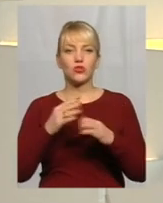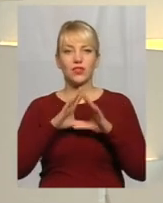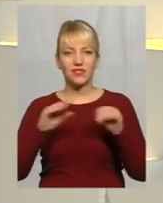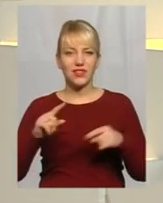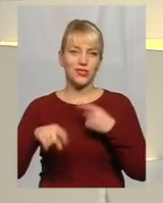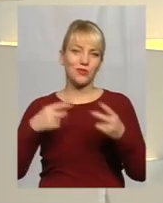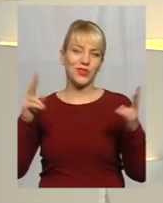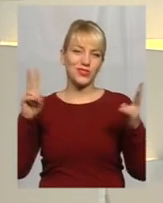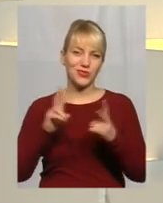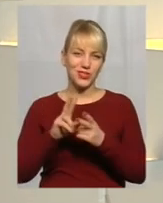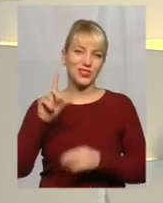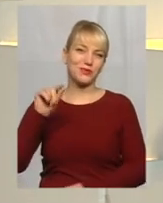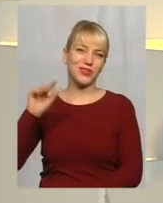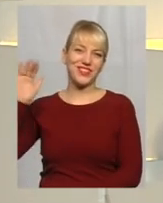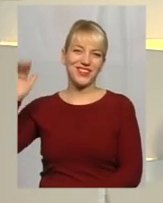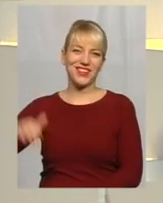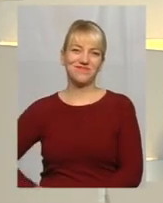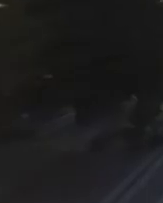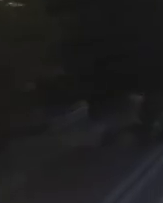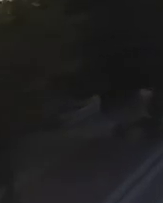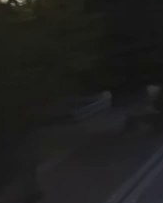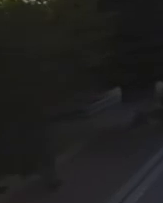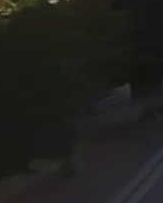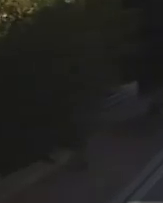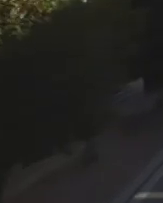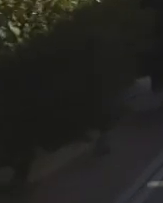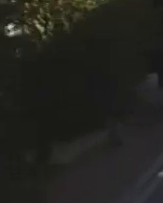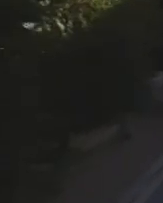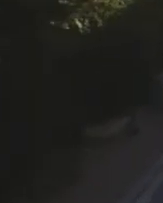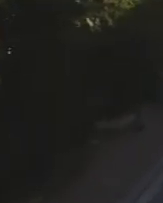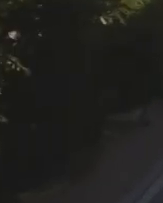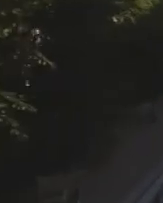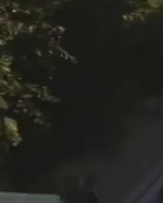наступних зустрічей вже з понеділка А на